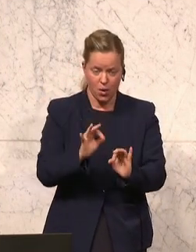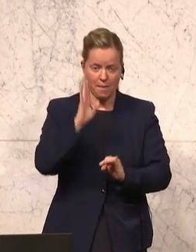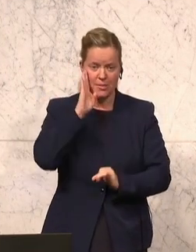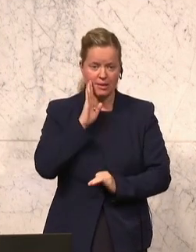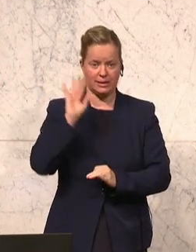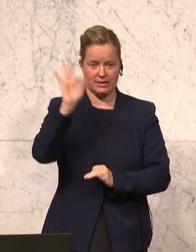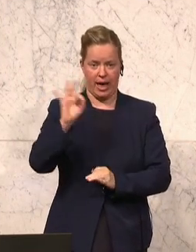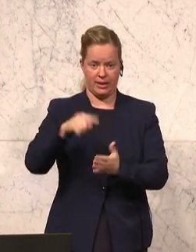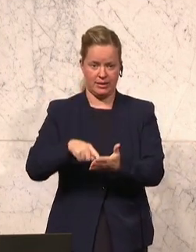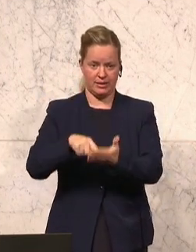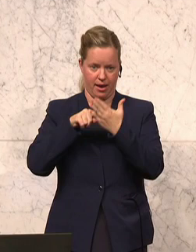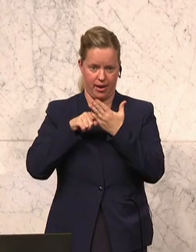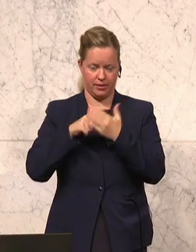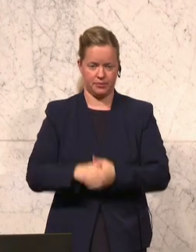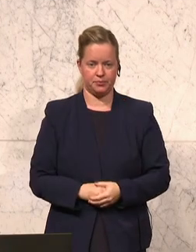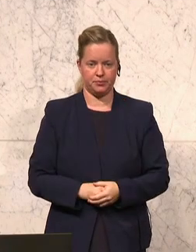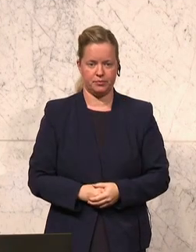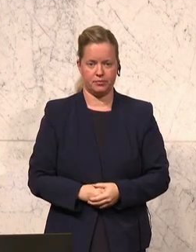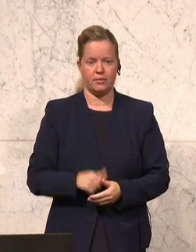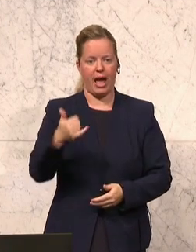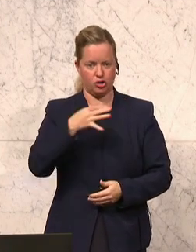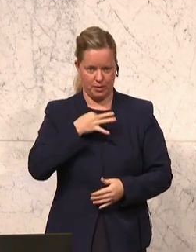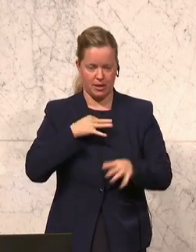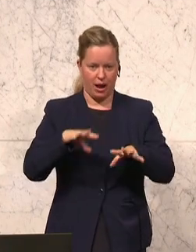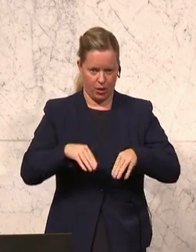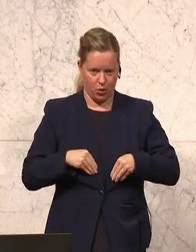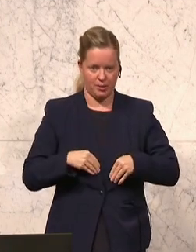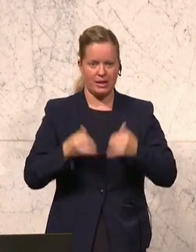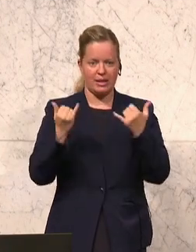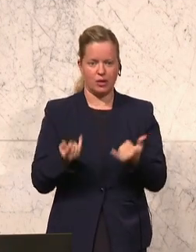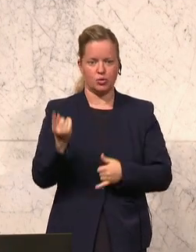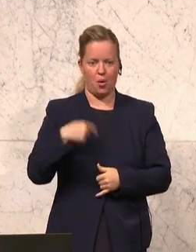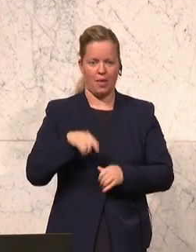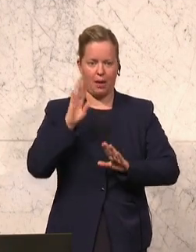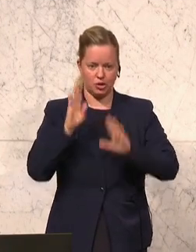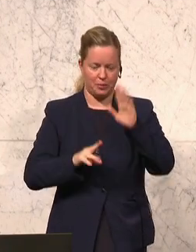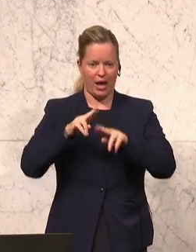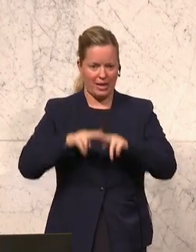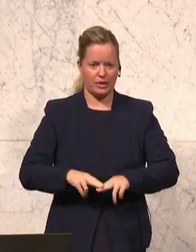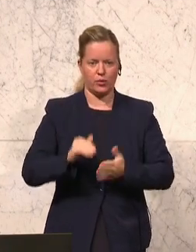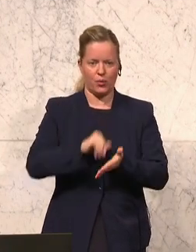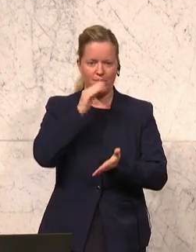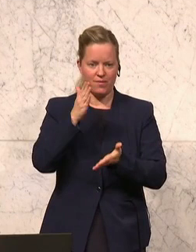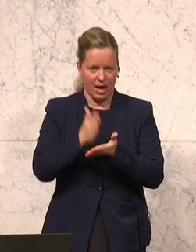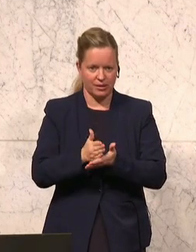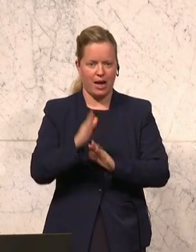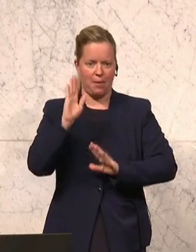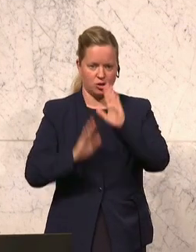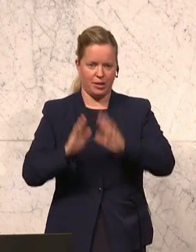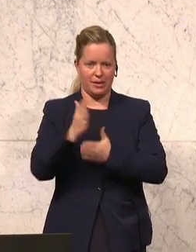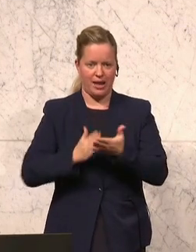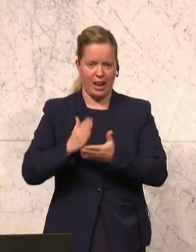um ein dementsprechendes Zeichen, das ist einstimmig angenommen. Ich komme zur Abstimmung in die restlichen noch nicht abgestimmten Teile des